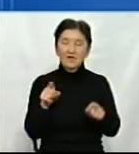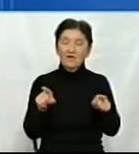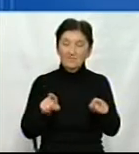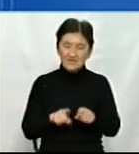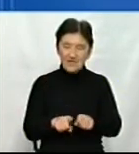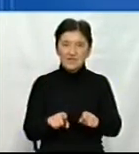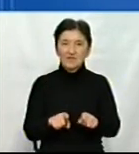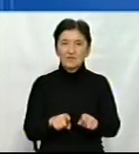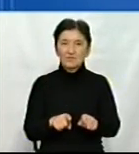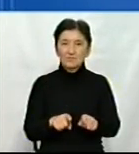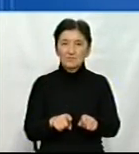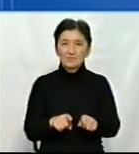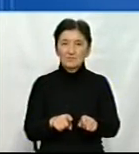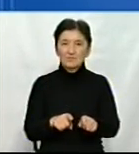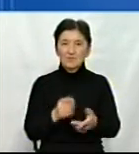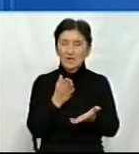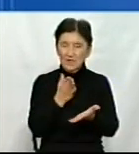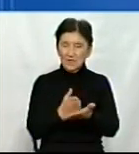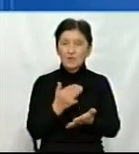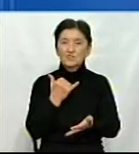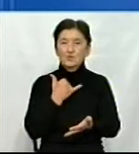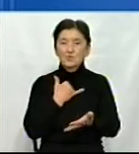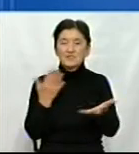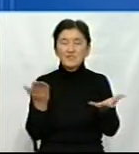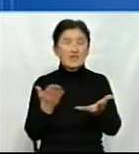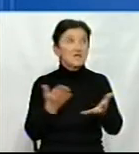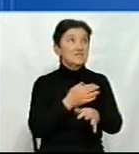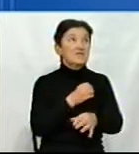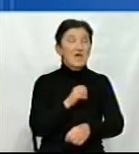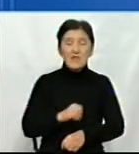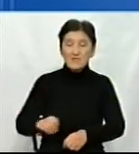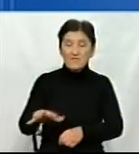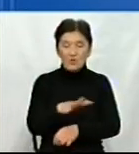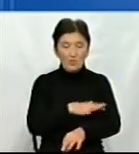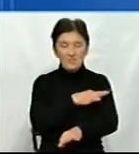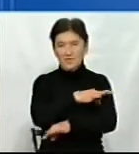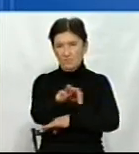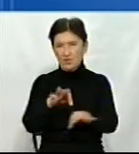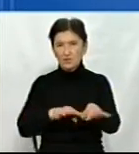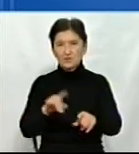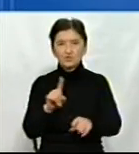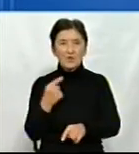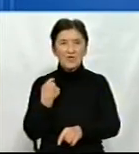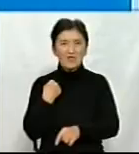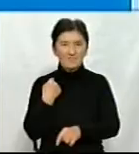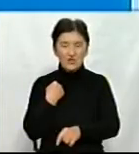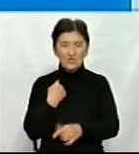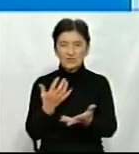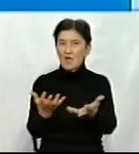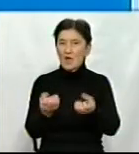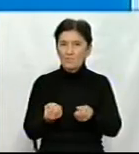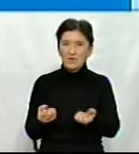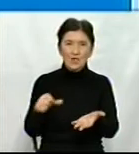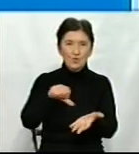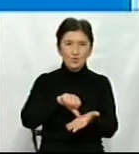є в нас європейські якісь проєкти, в яких Кировоградщина бере участь? Та ж, все-таки, той же самий